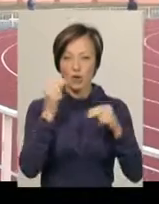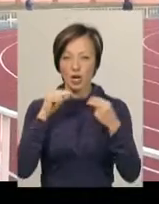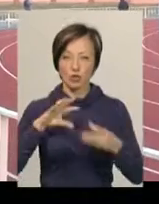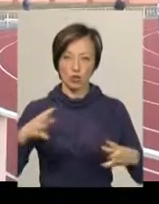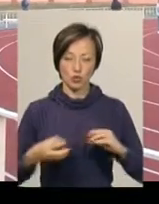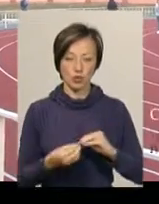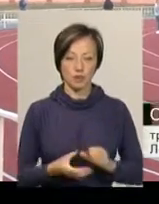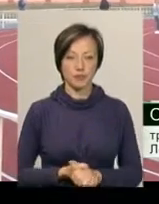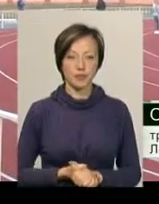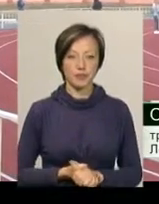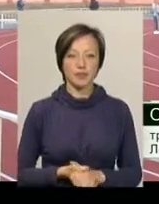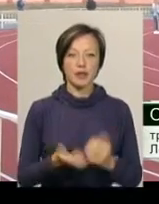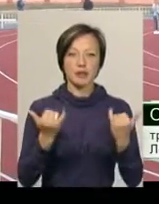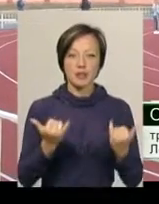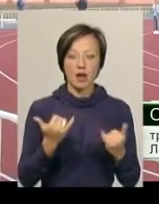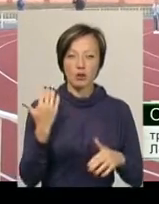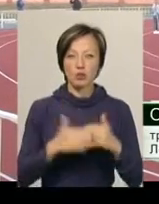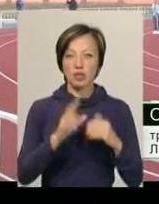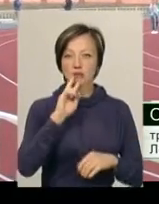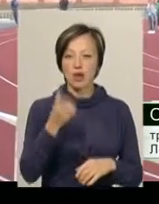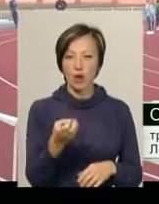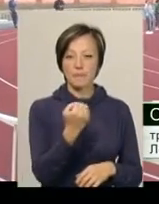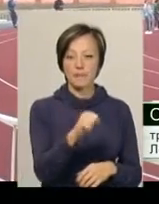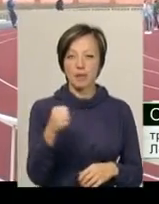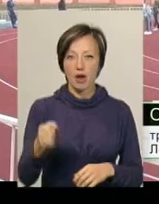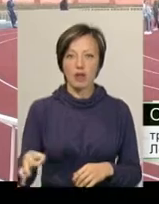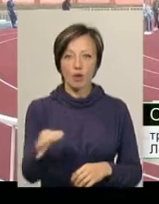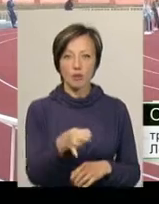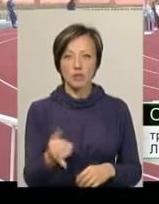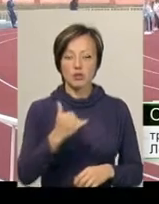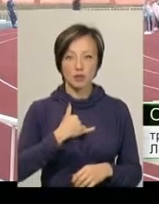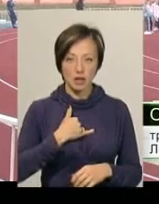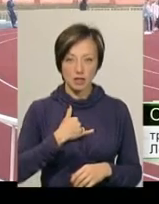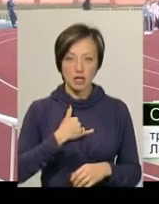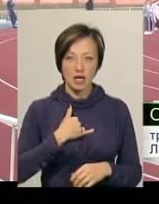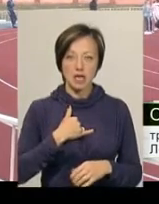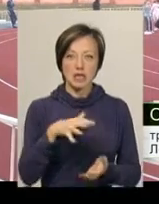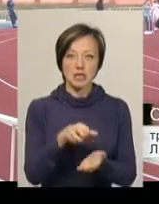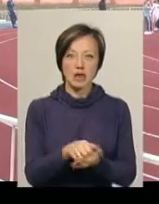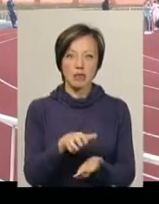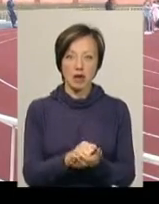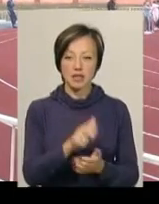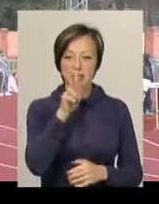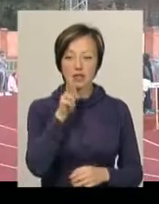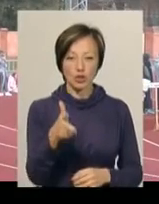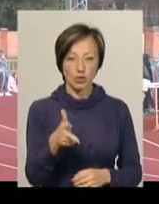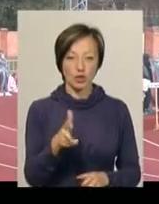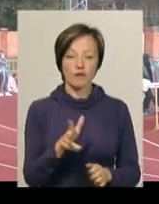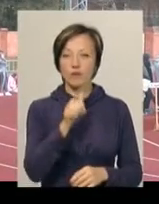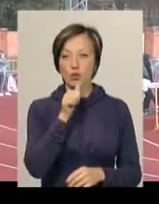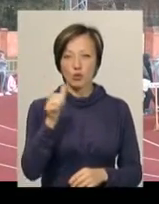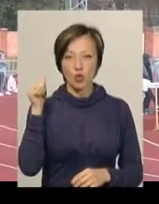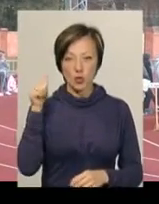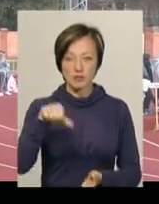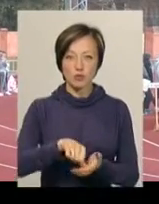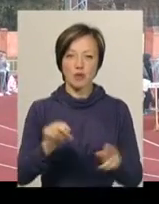результати. Зараз вже два роки він практично перемагає тут на області в нас. Займається він три роки. В тому році